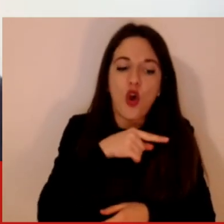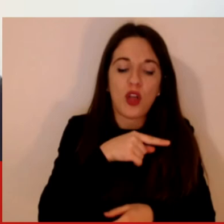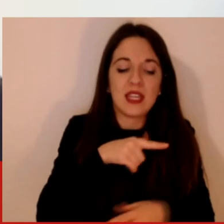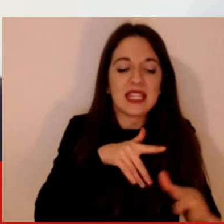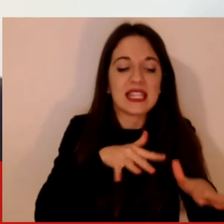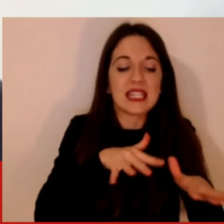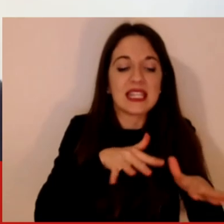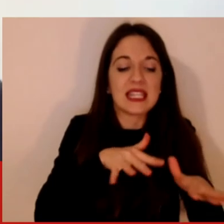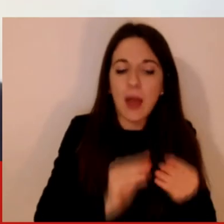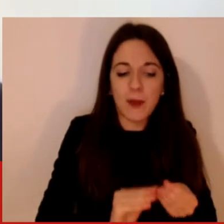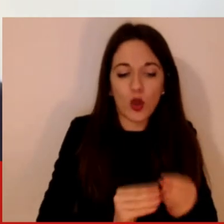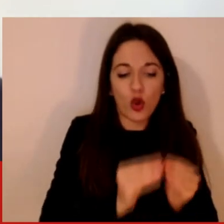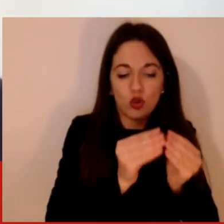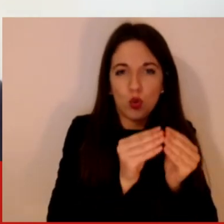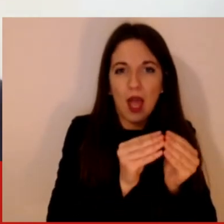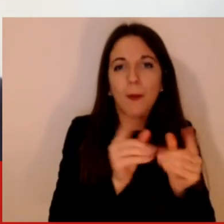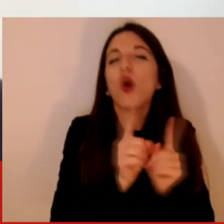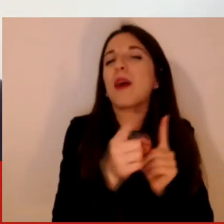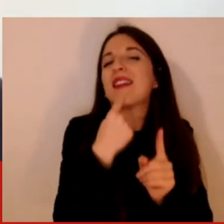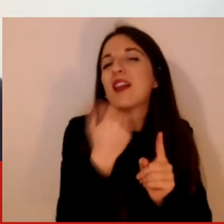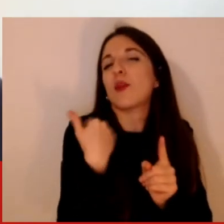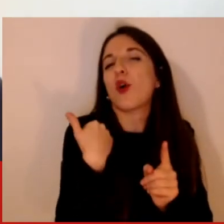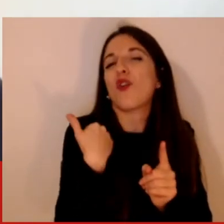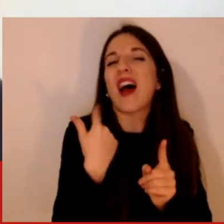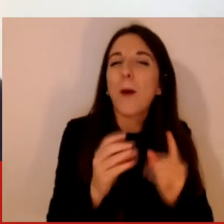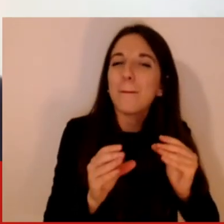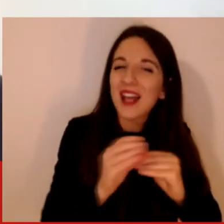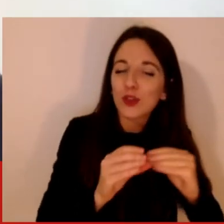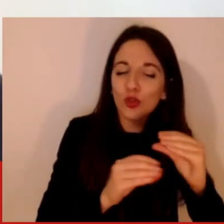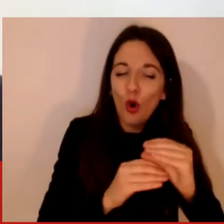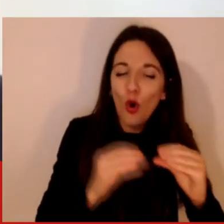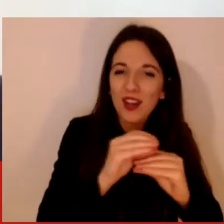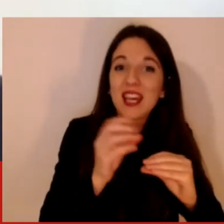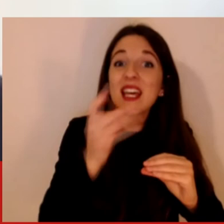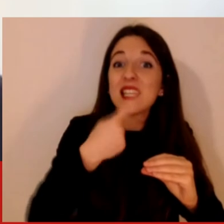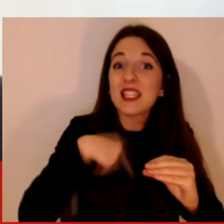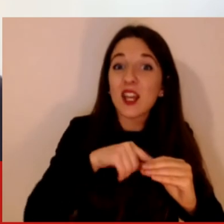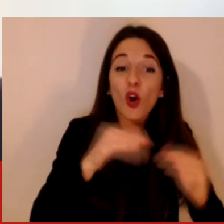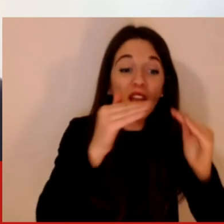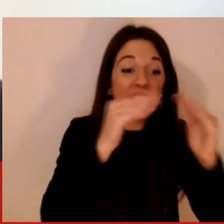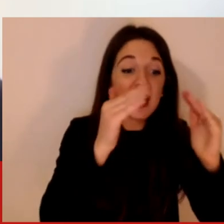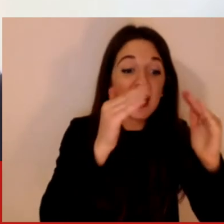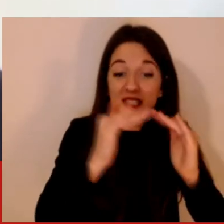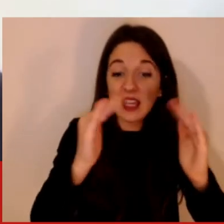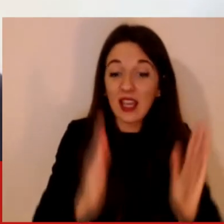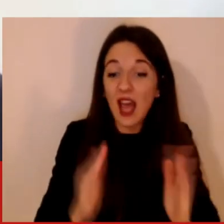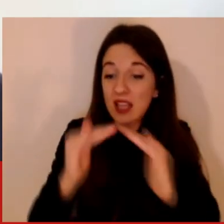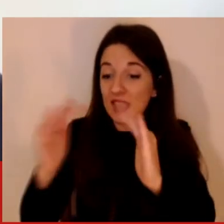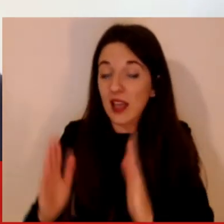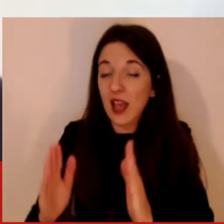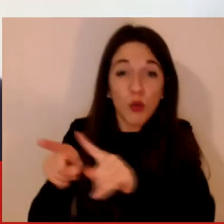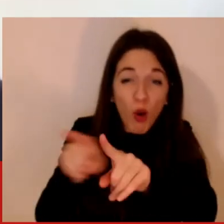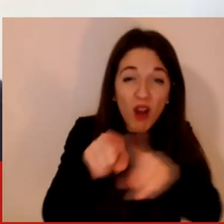casa di mattoni fatte tutte uguali vedrete che emergerà l'algoritmo che farà proprio sì che non ci siano tutti i mattoni uguali perché abbiamo